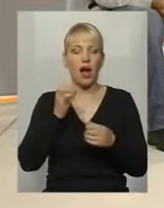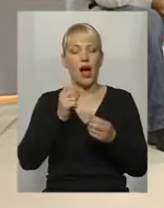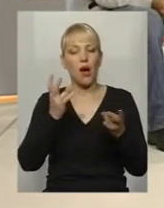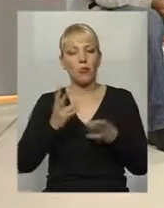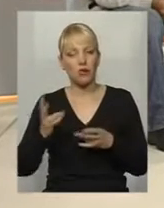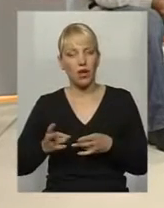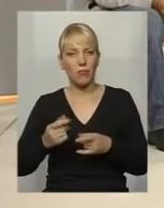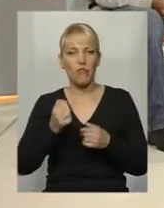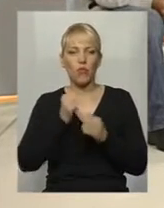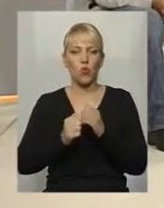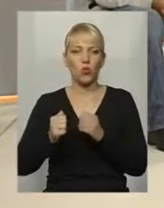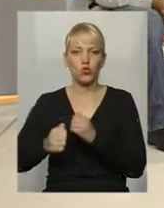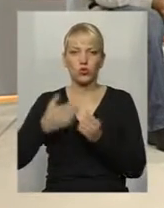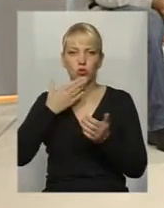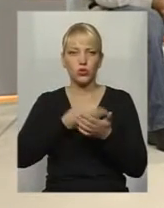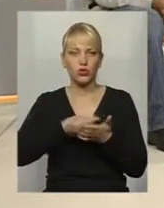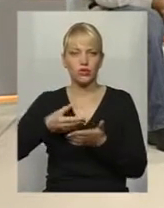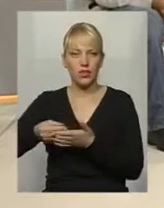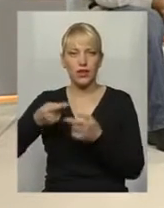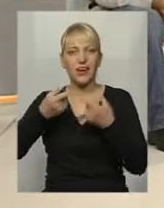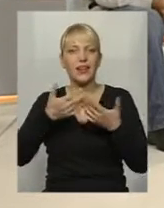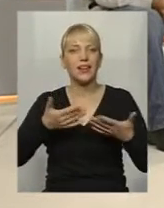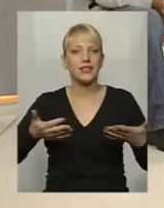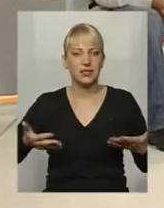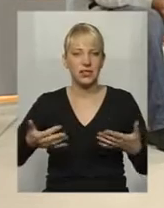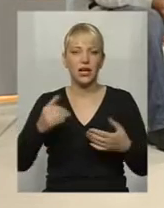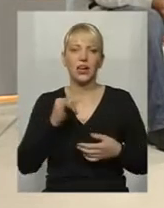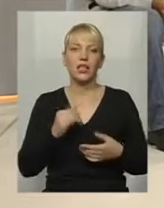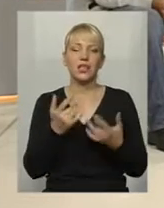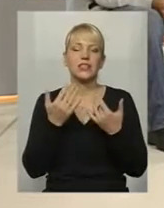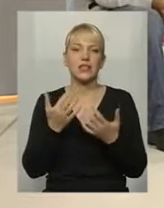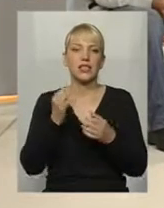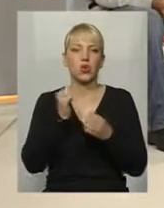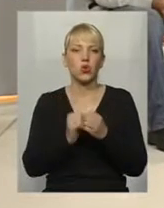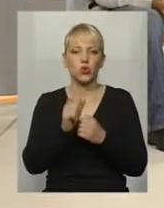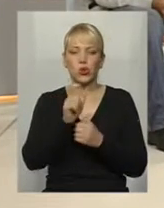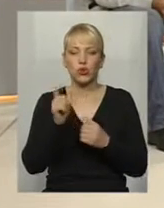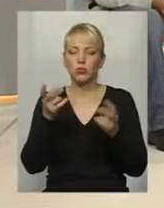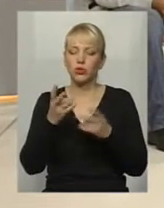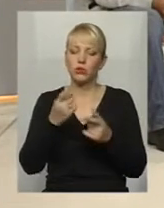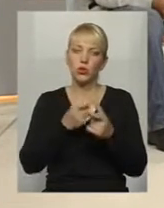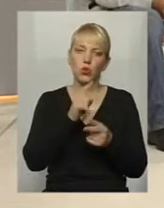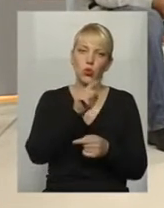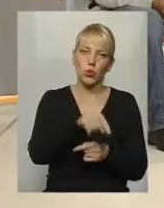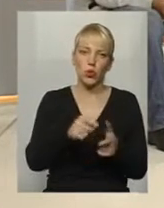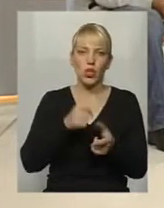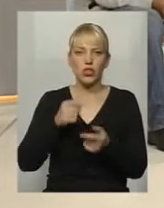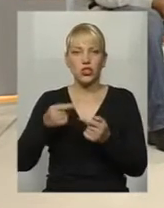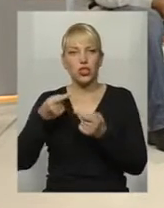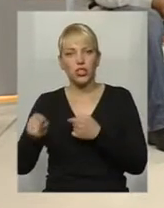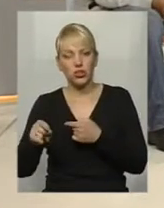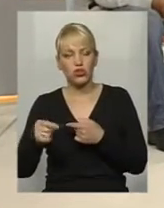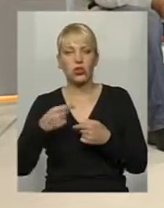кожного, власне, різні. І наскільки кожна людина потребує того чи іншого, має